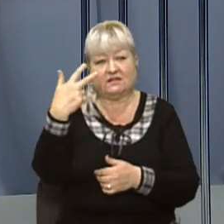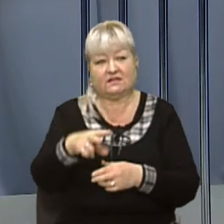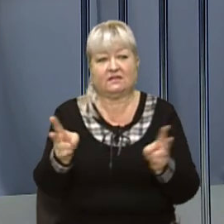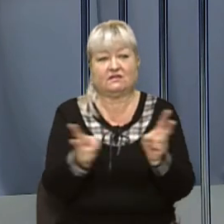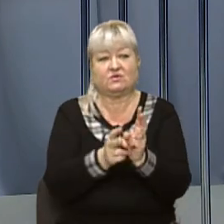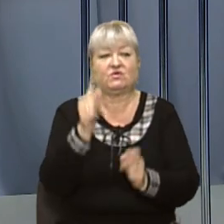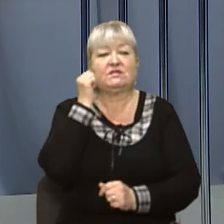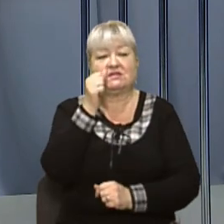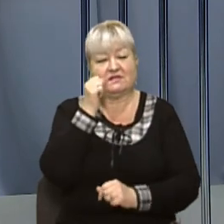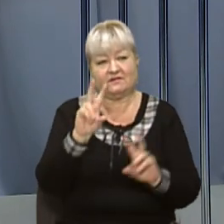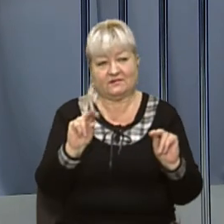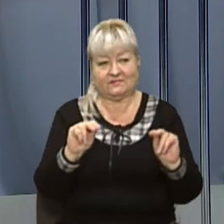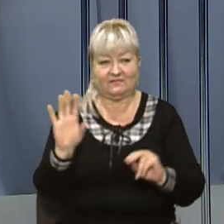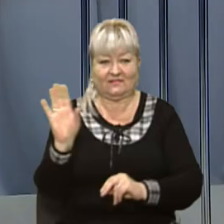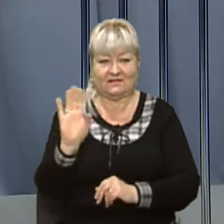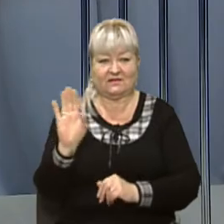.30. Дочекайтеся!